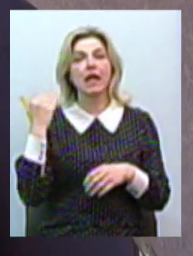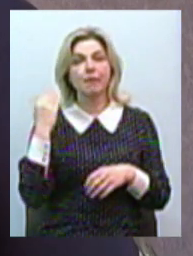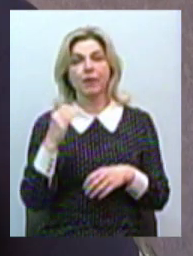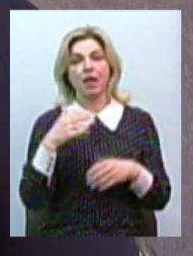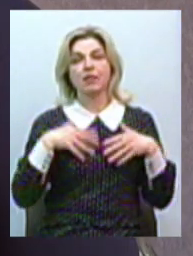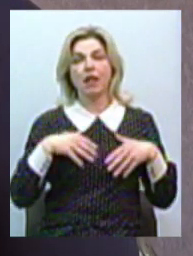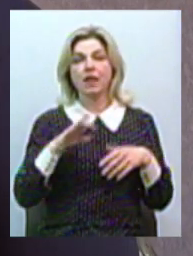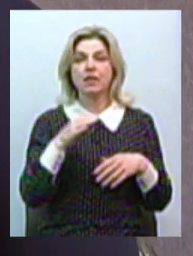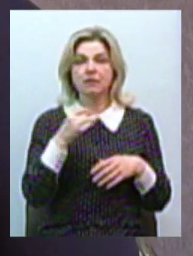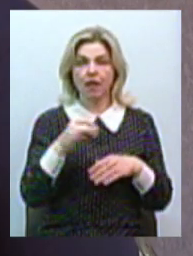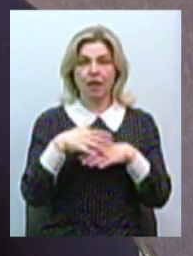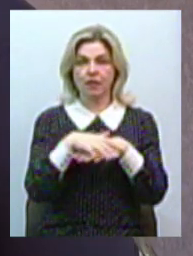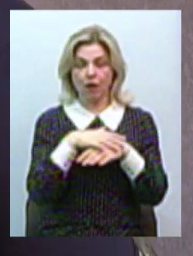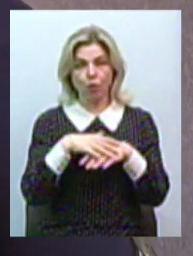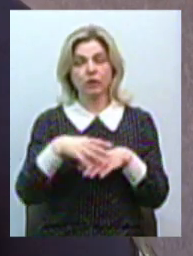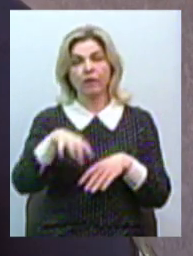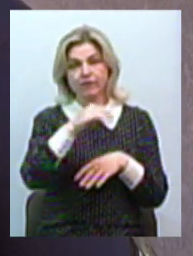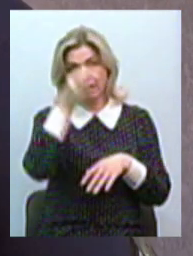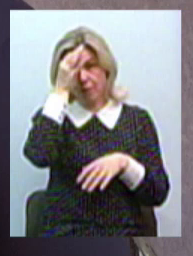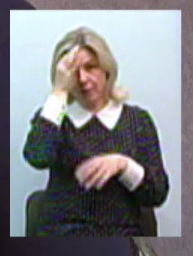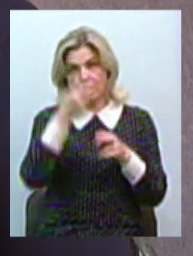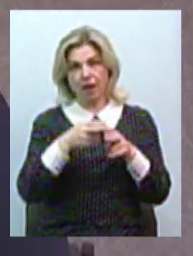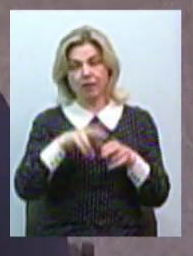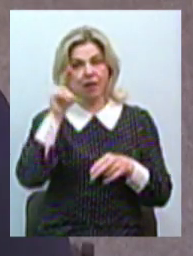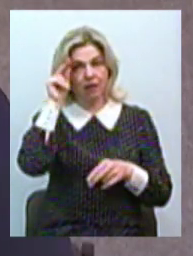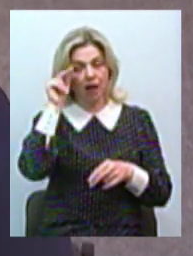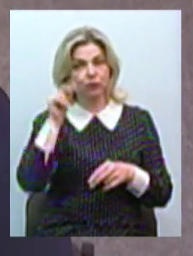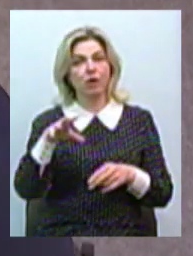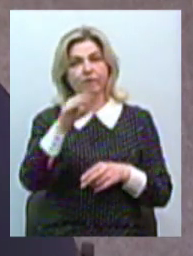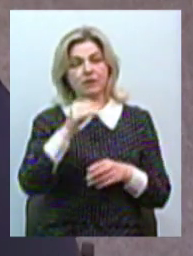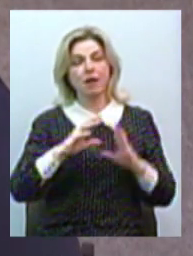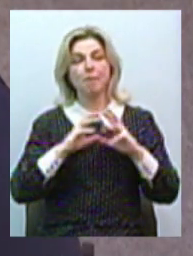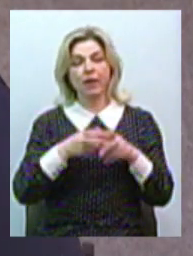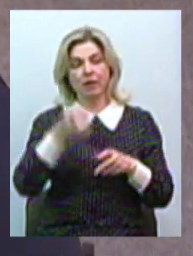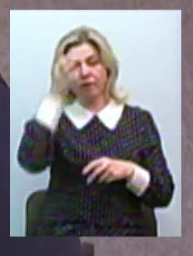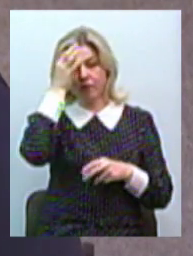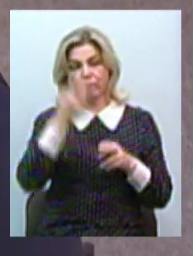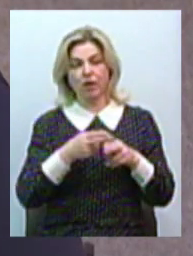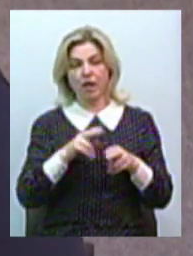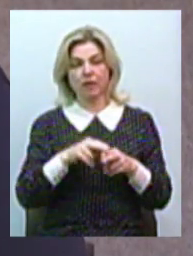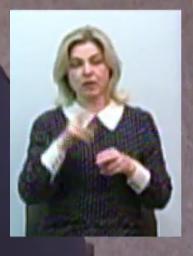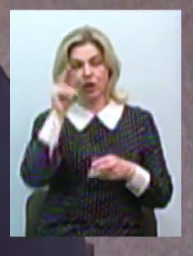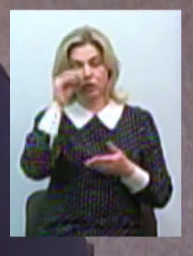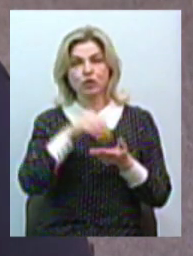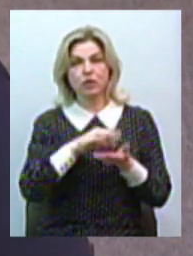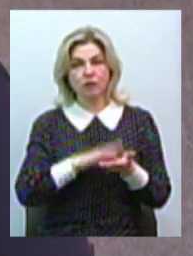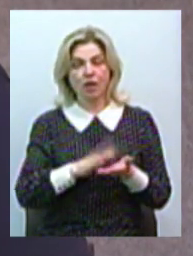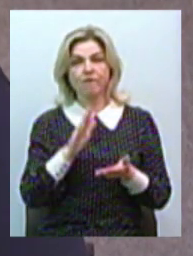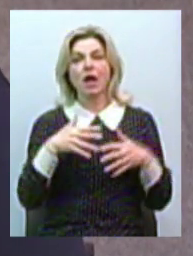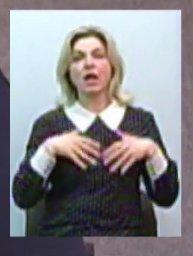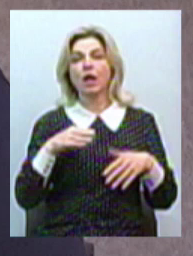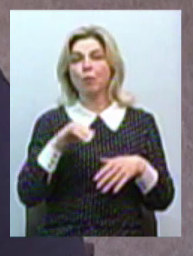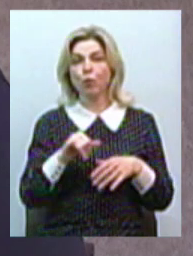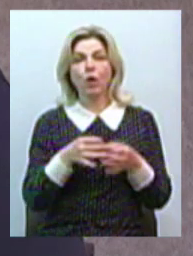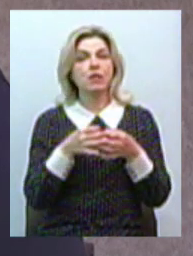своїм народом і пам'ятаємо цю дату. Сьогодні весь світ визначає цю трагічну дату і кожен по-своєму. В Криму не дозволено.